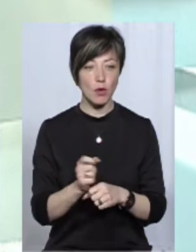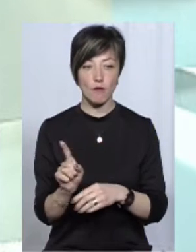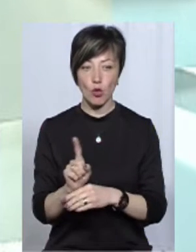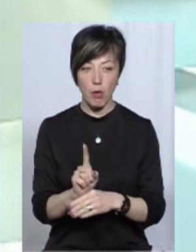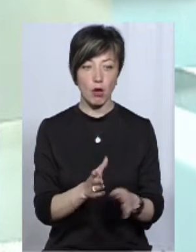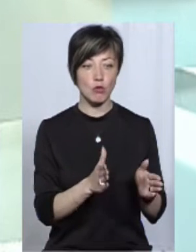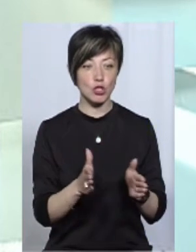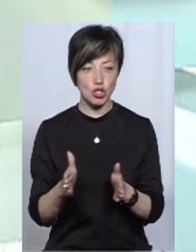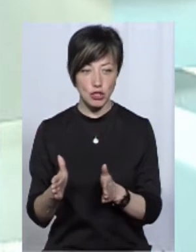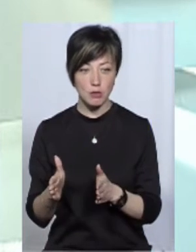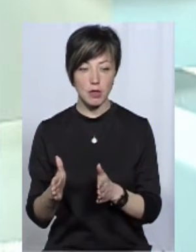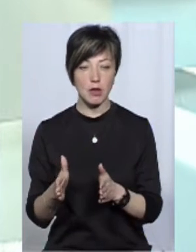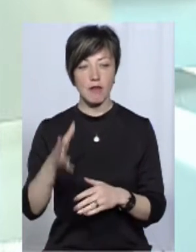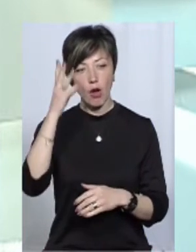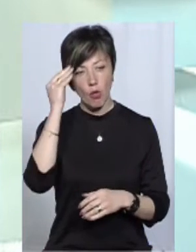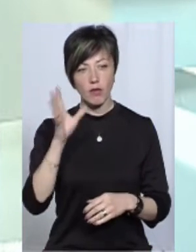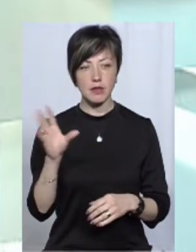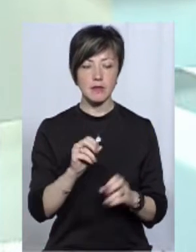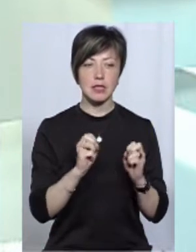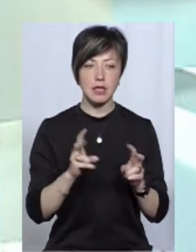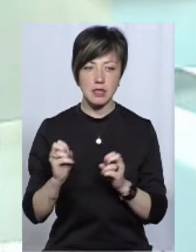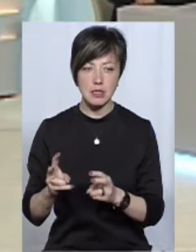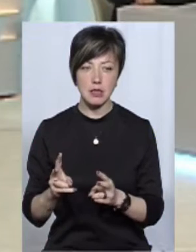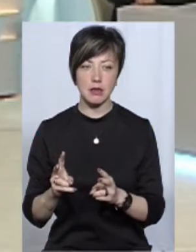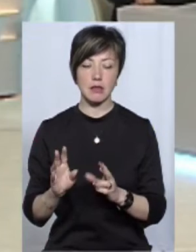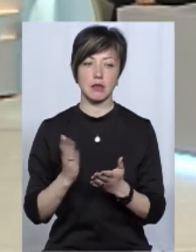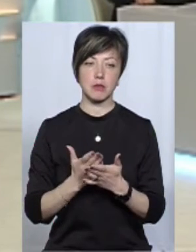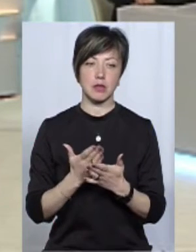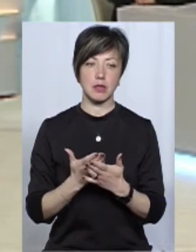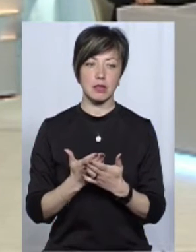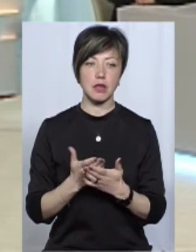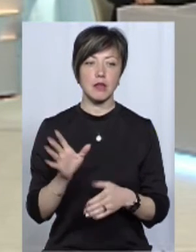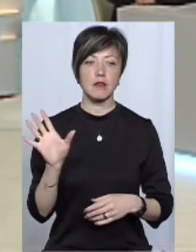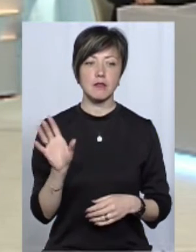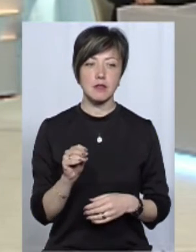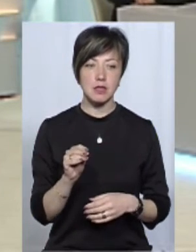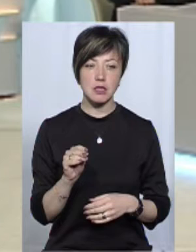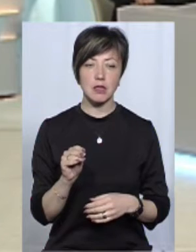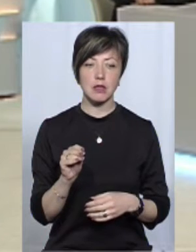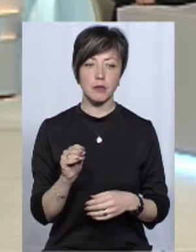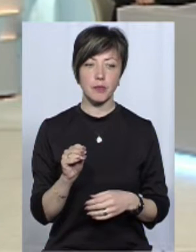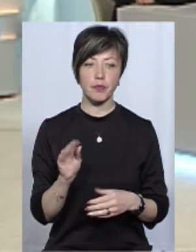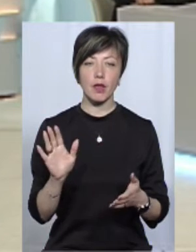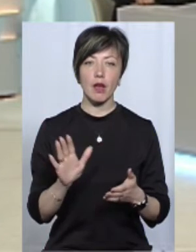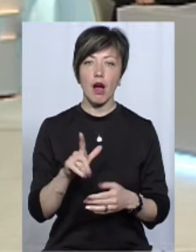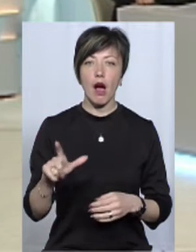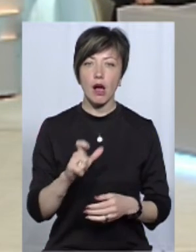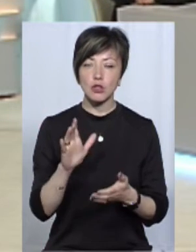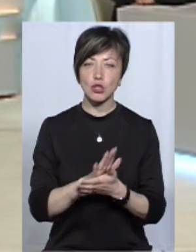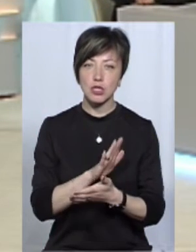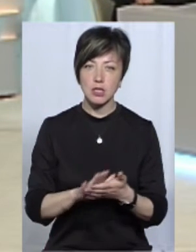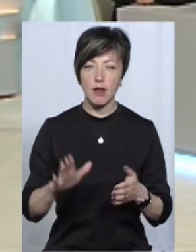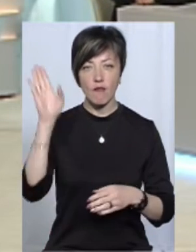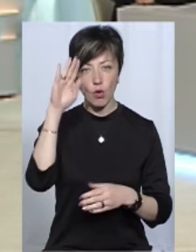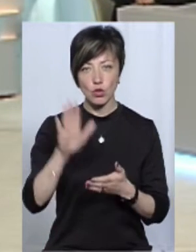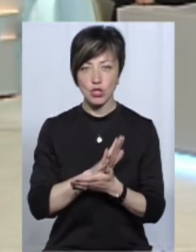нормальному режимі, тобто враховані всі ризики, всі очисні газоочисне остаткування,